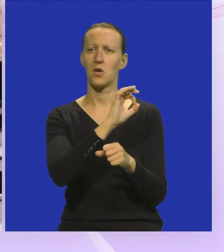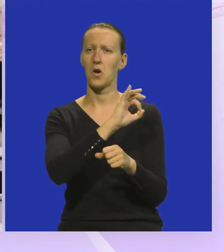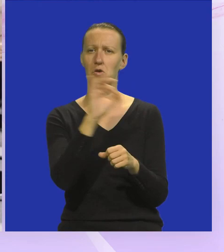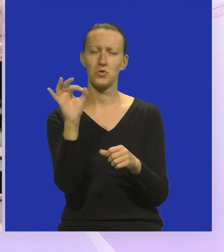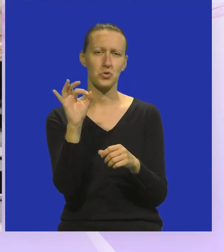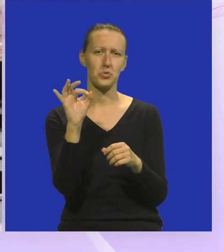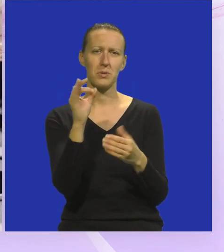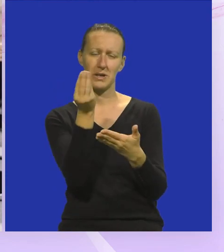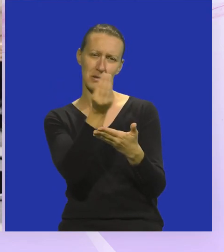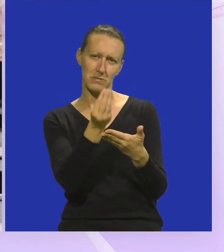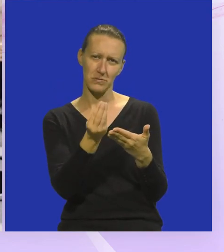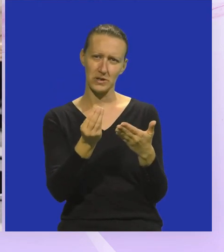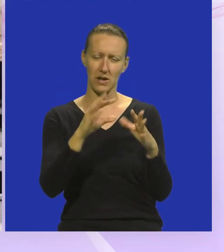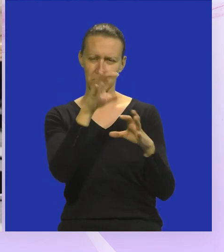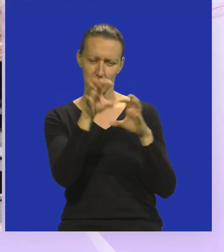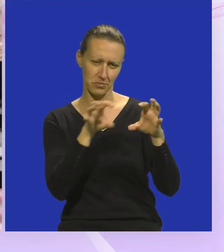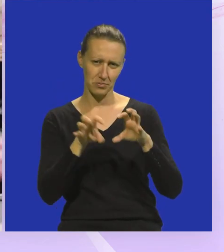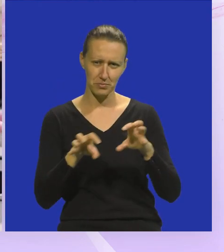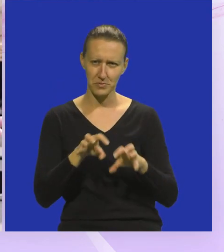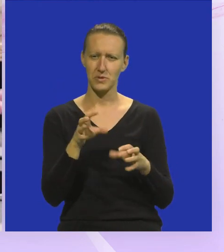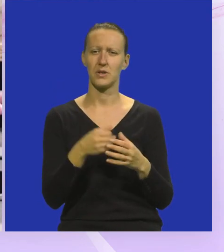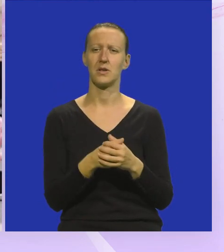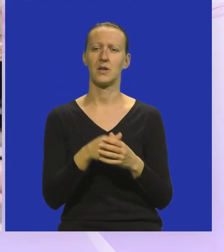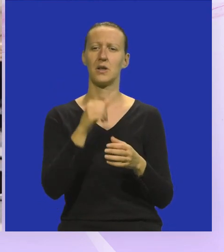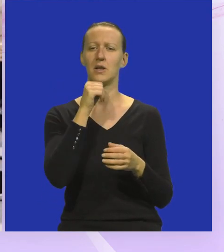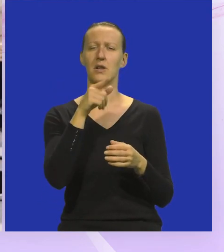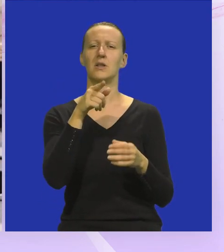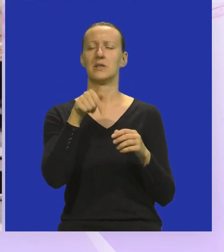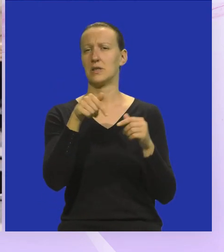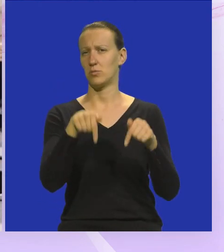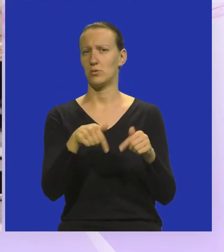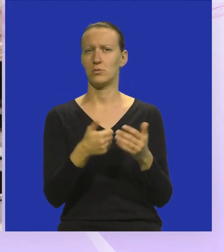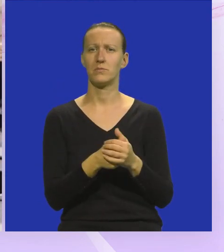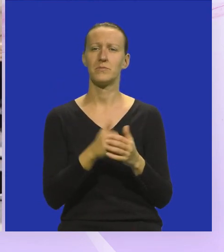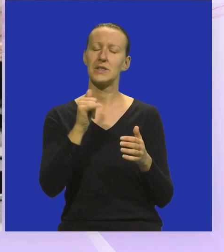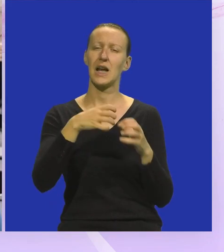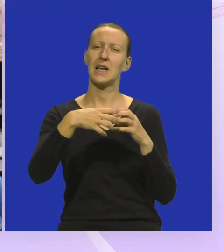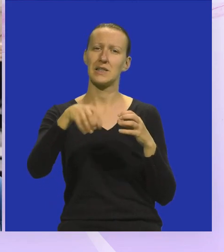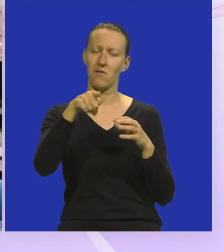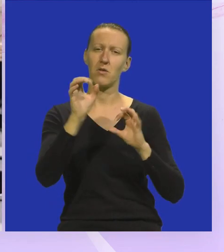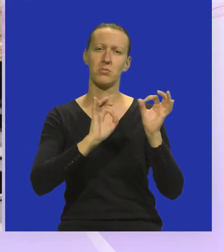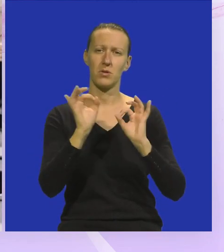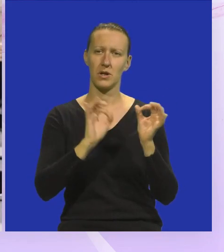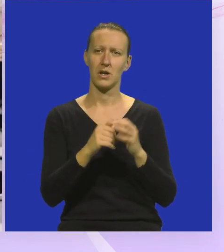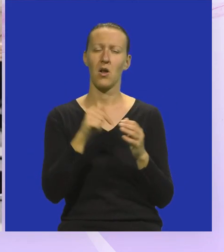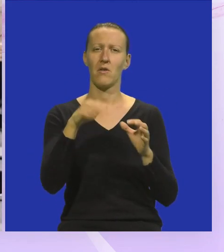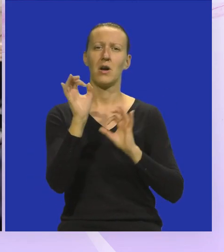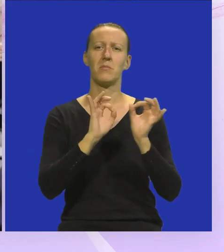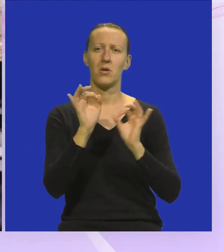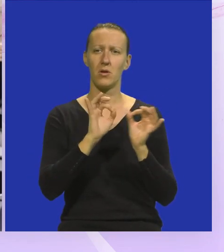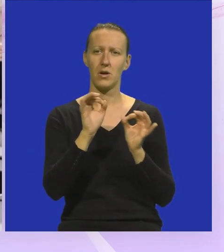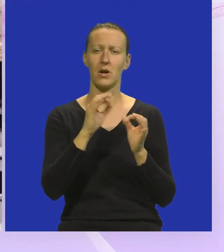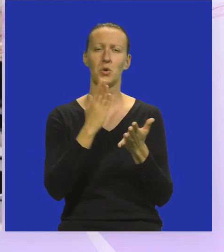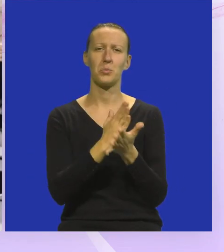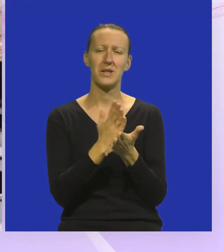super grafičko oblikovanje i sad smo tu. Da li se nastavlja ovaj projekt? Ovaj projekt